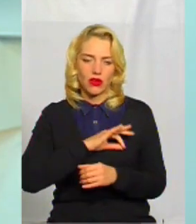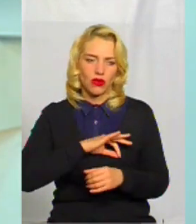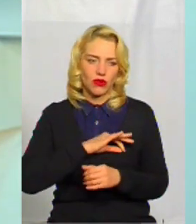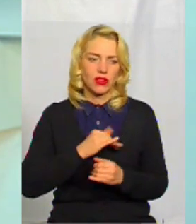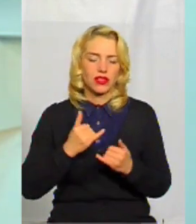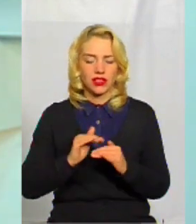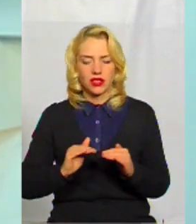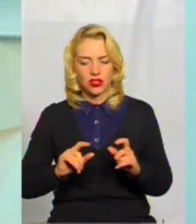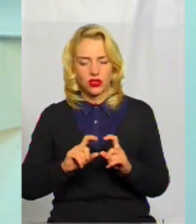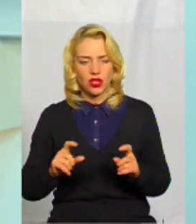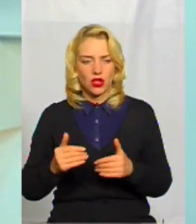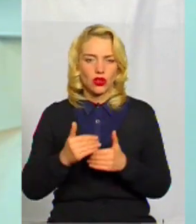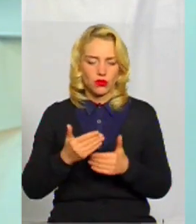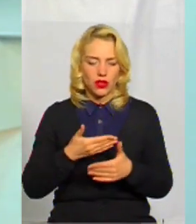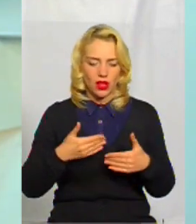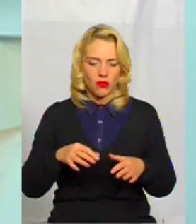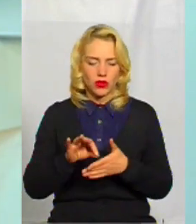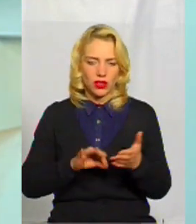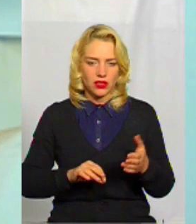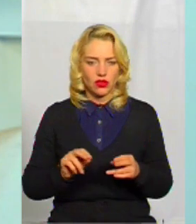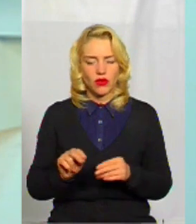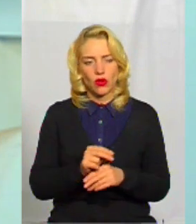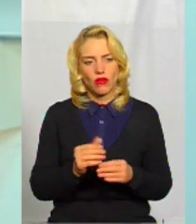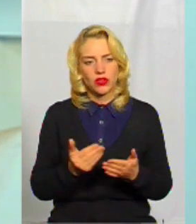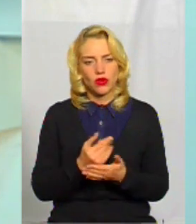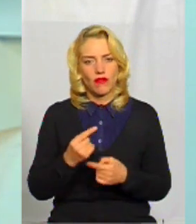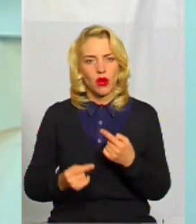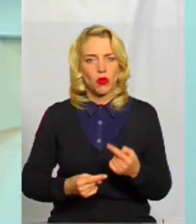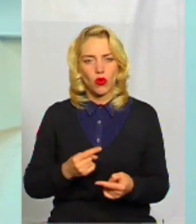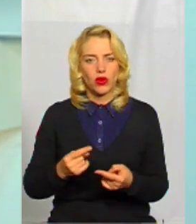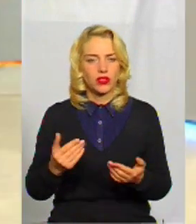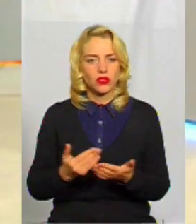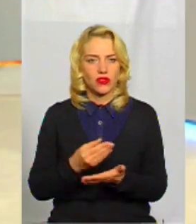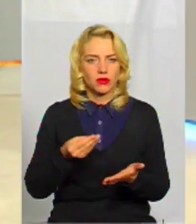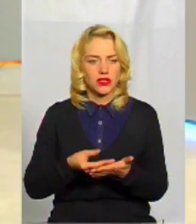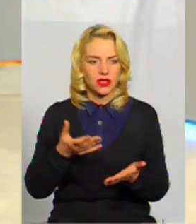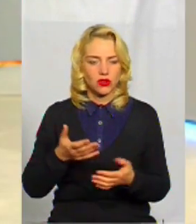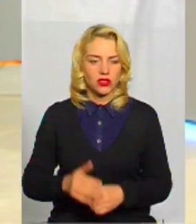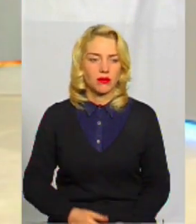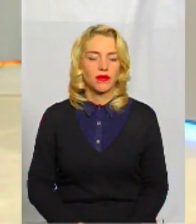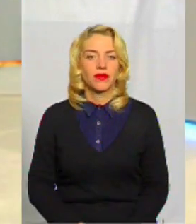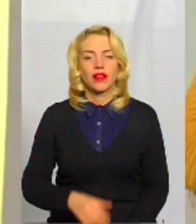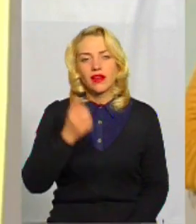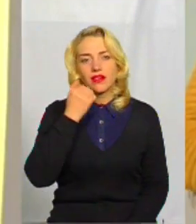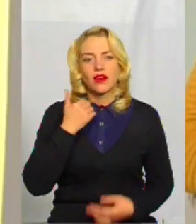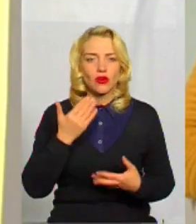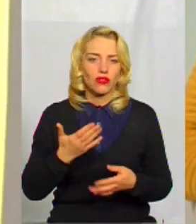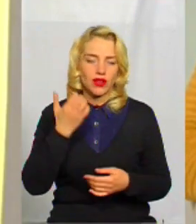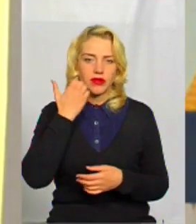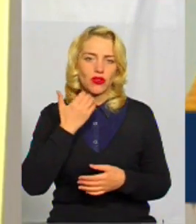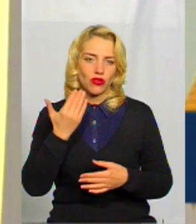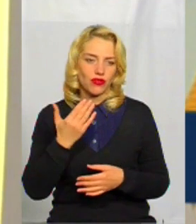в дитячому садку? Допоможіть нам одразу виховувати нове покоління з новими цінностями. Дякую, дякую вам, дякую нашим глядачам та